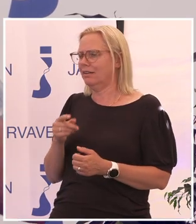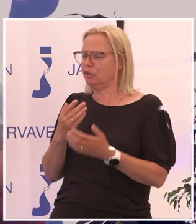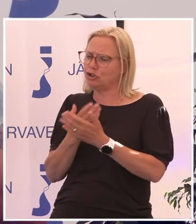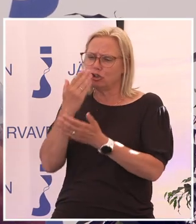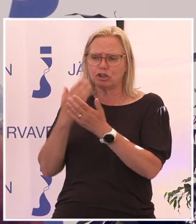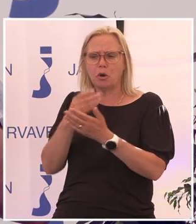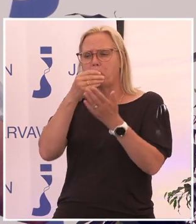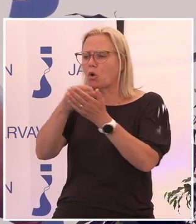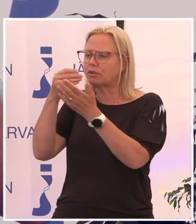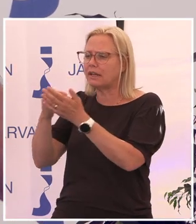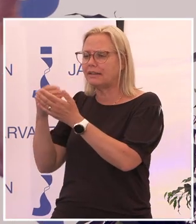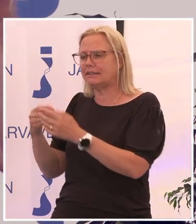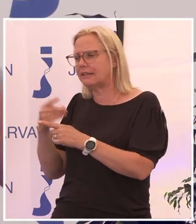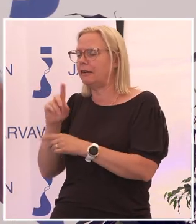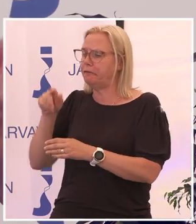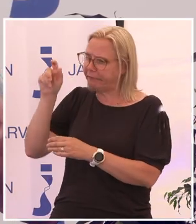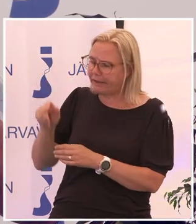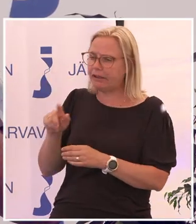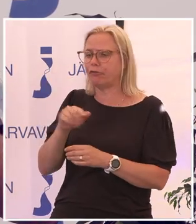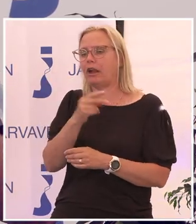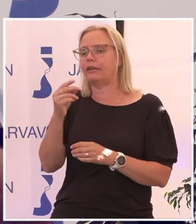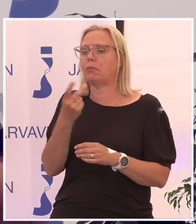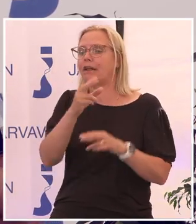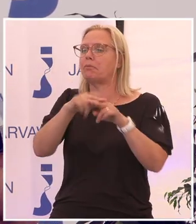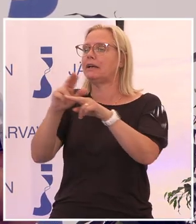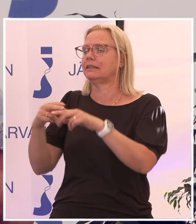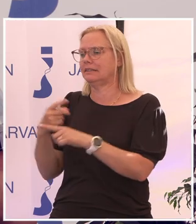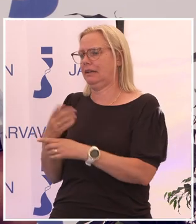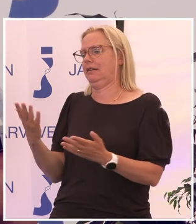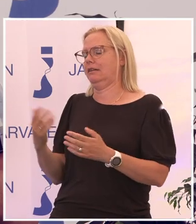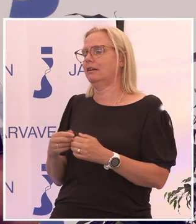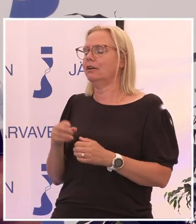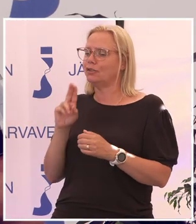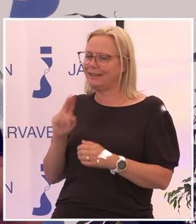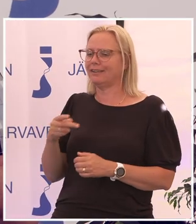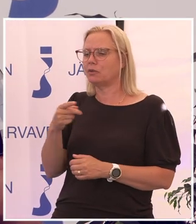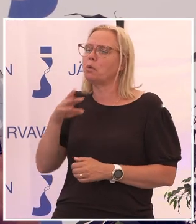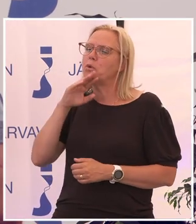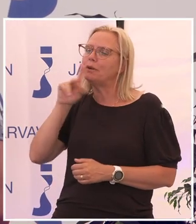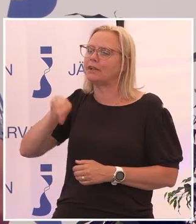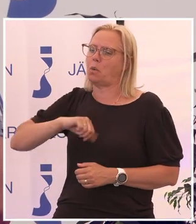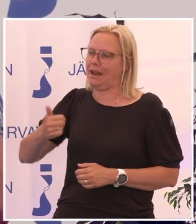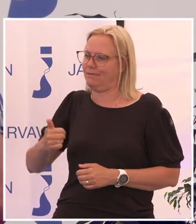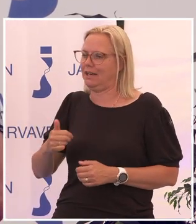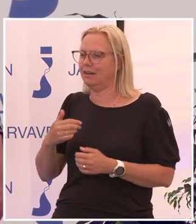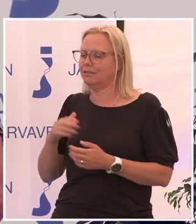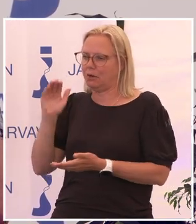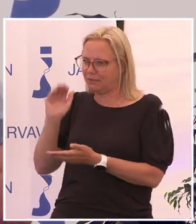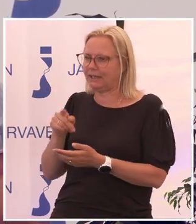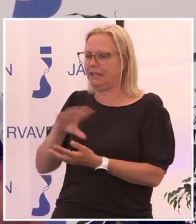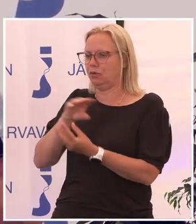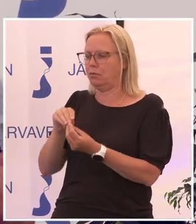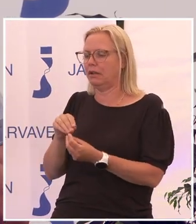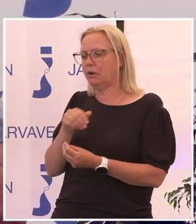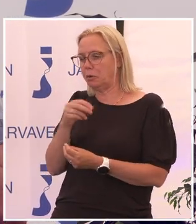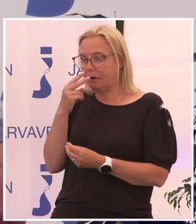kostnader för dig och för andra på andra ställen. Så att egentligen så lurar man ju sig själv eller man tittar bara på